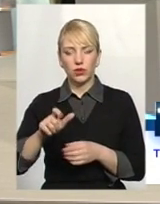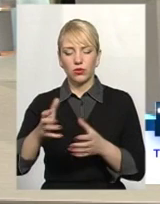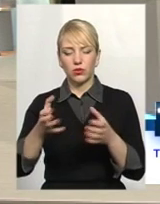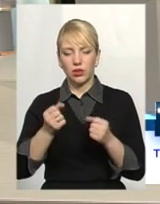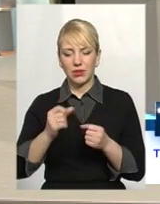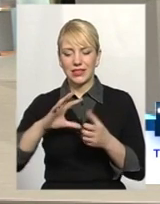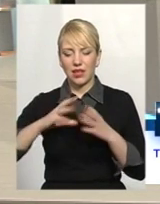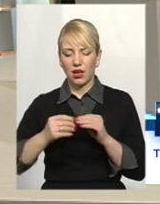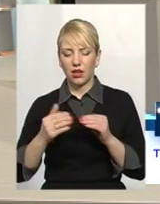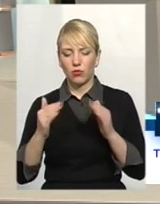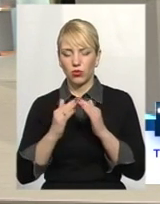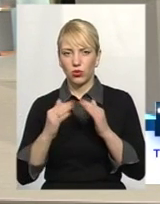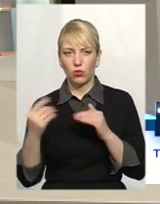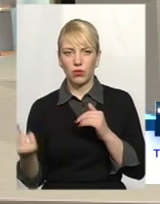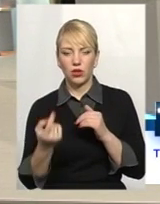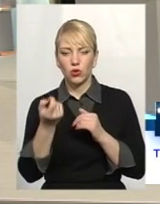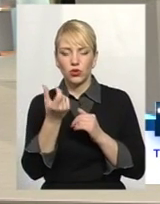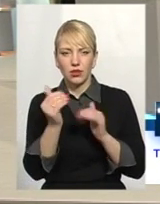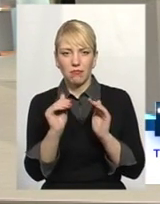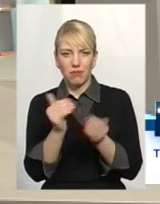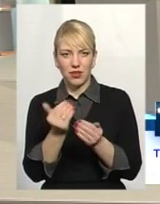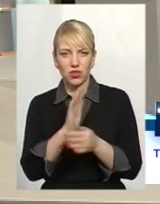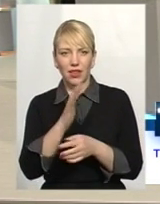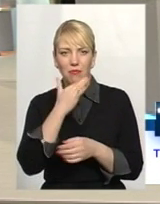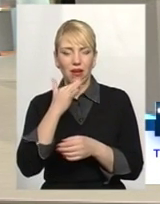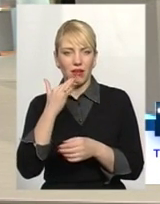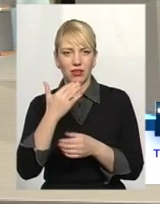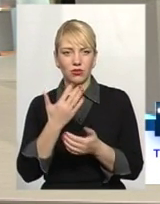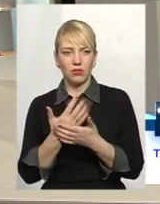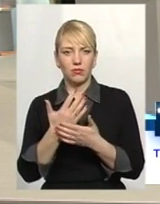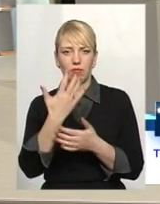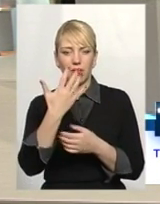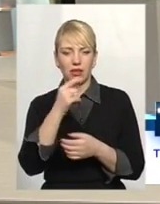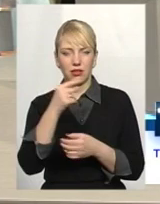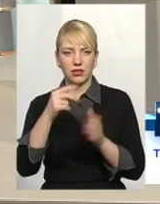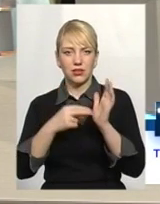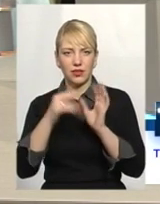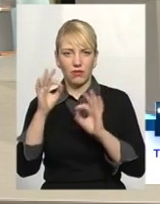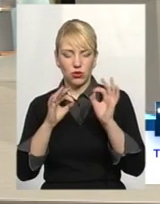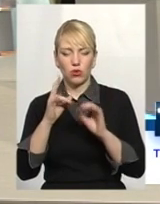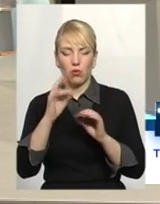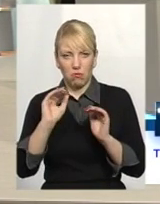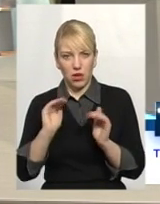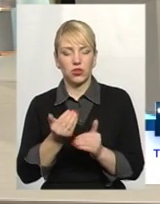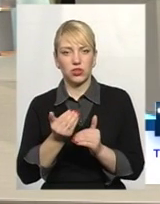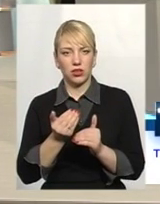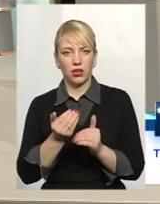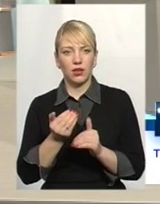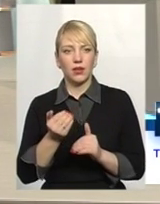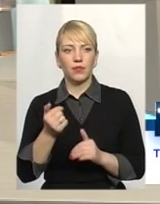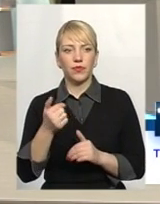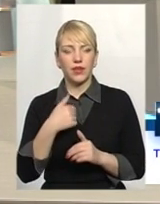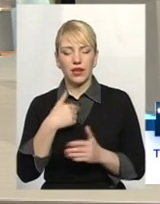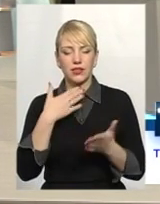лічильником, трішечки менше, не набагато, там, 5-7%, але менше. Я,